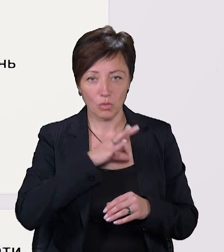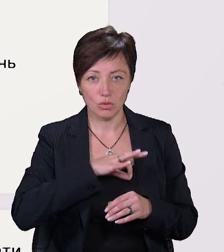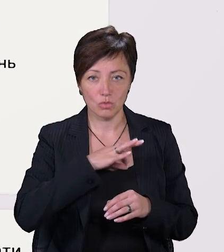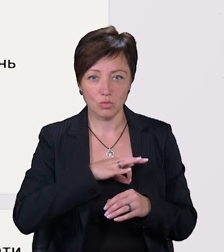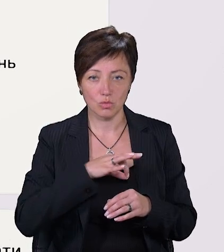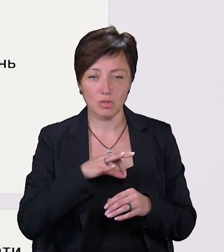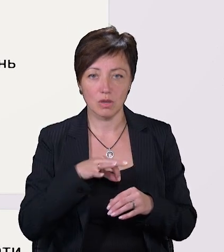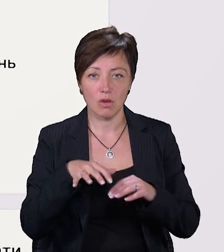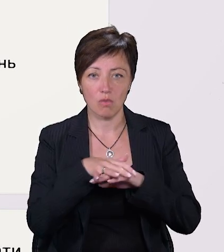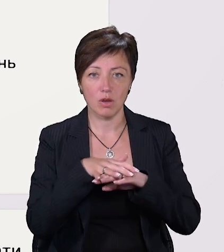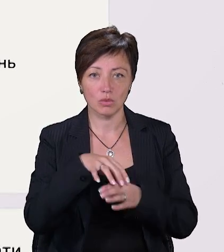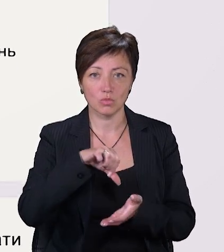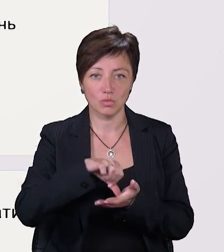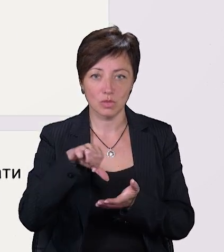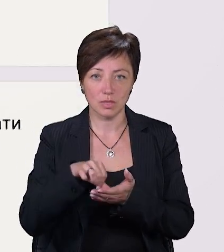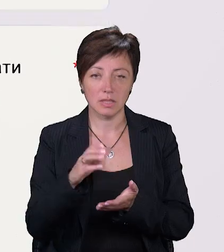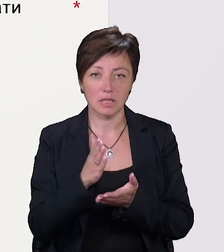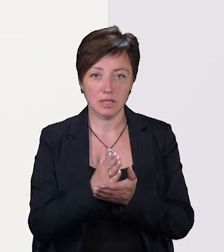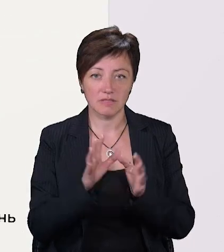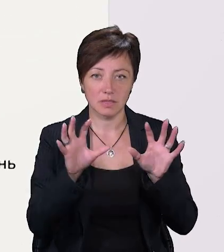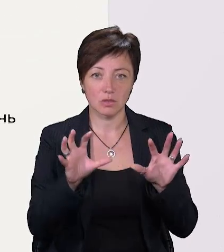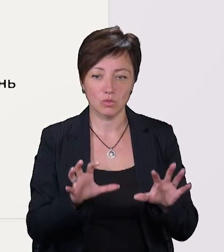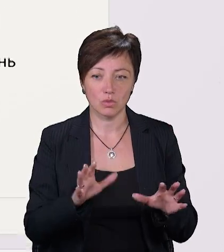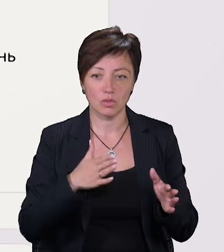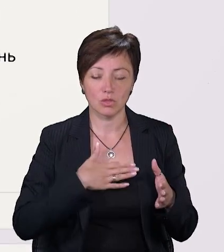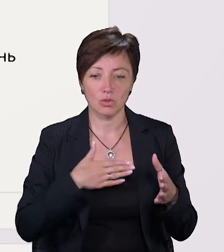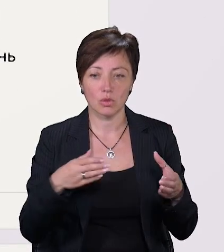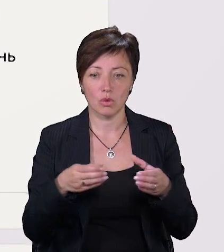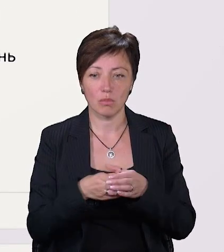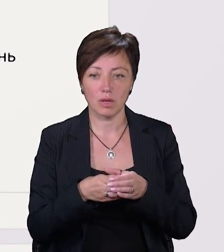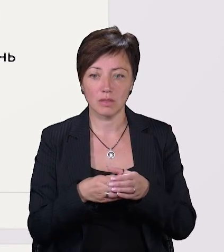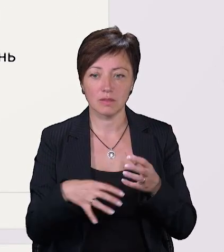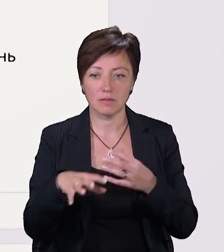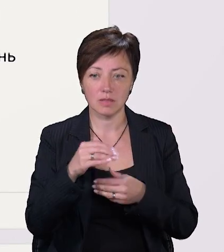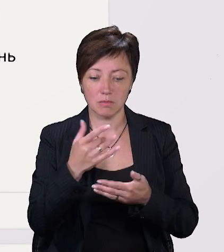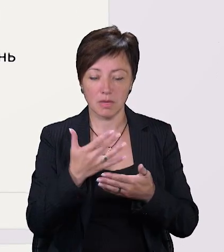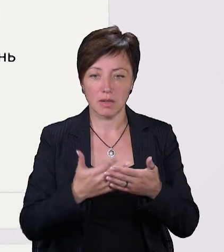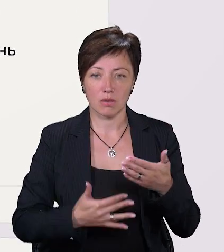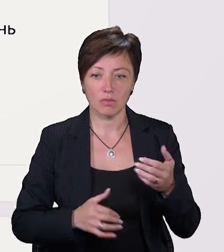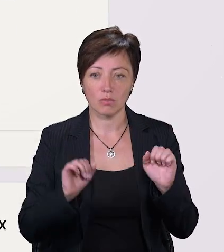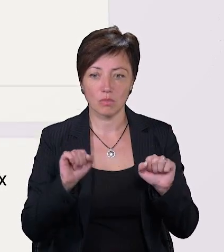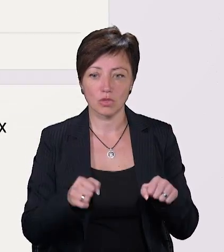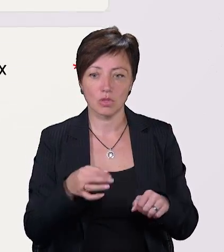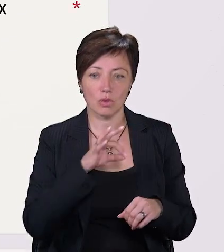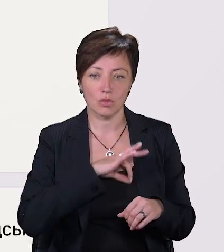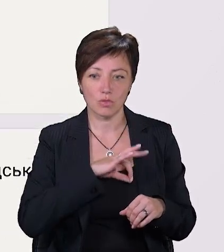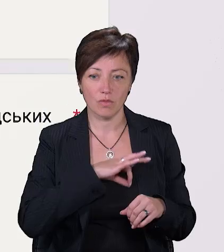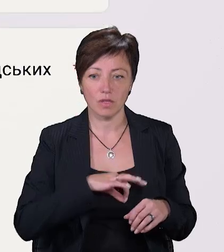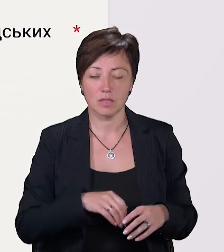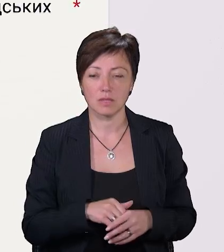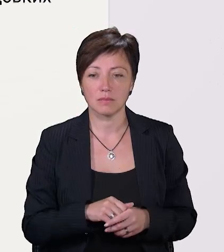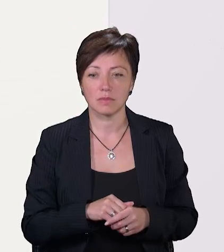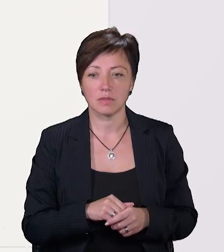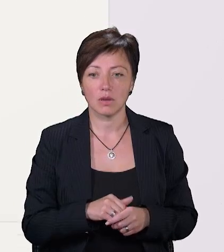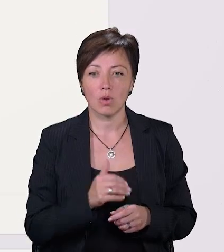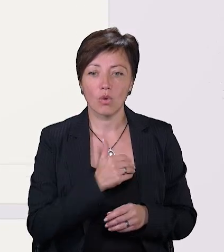інструментами громадської участі, які, до речі, є в статуті нашої громади. Всі перераховані, ними можна користуватись. І